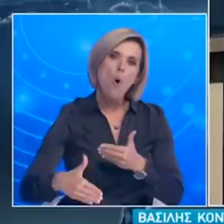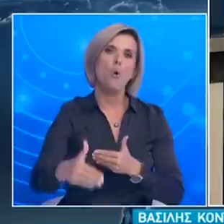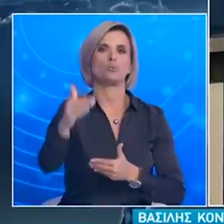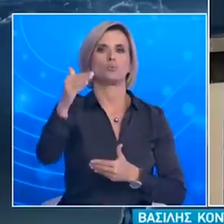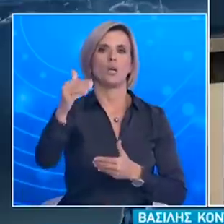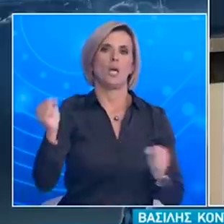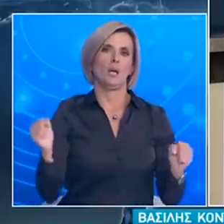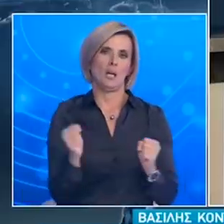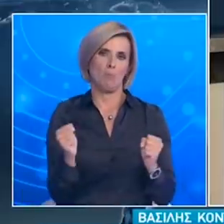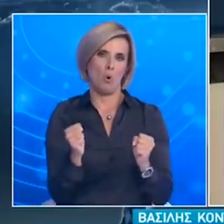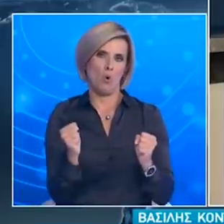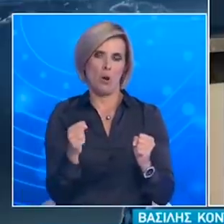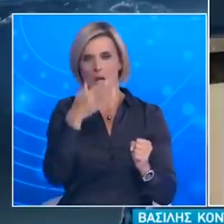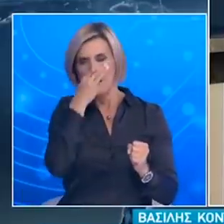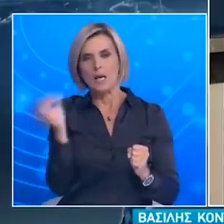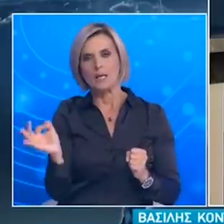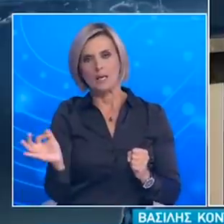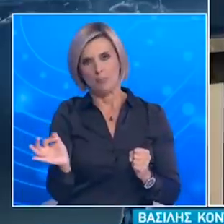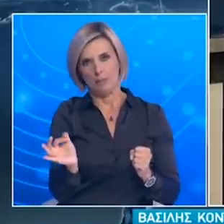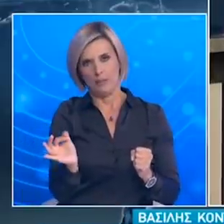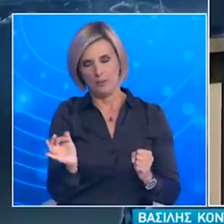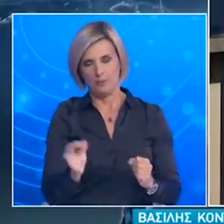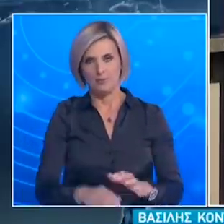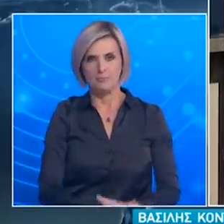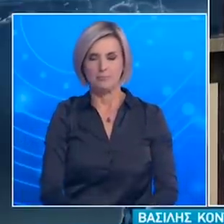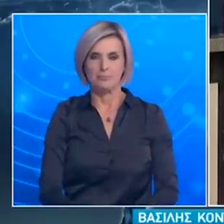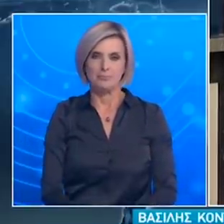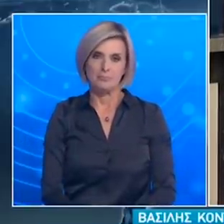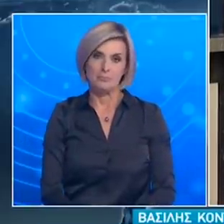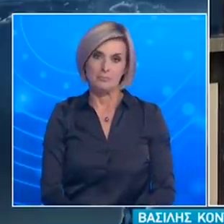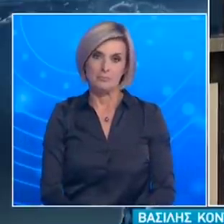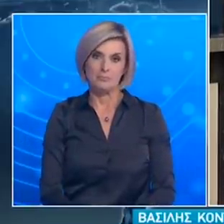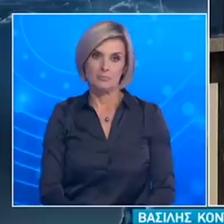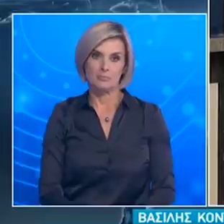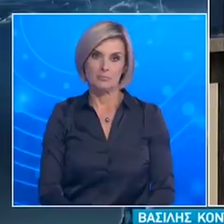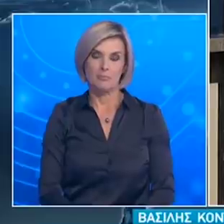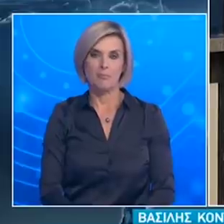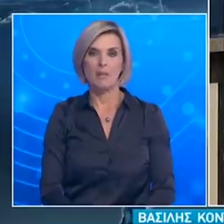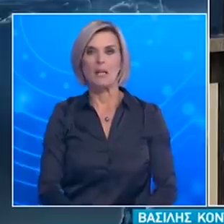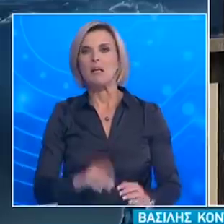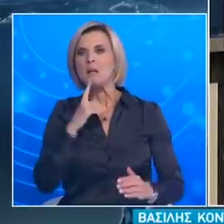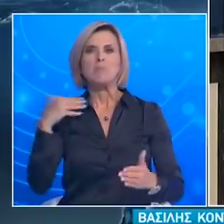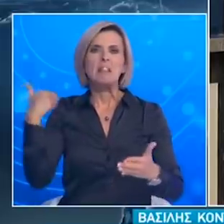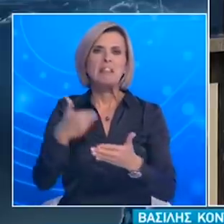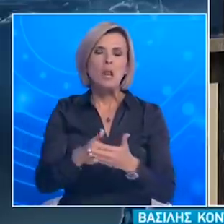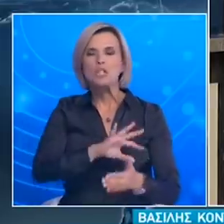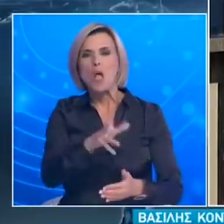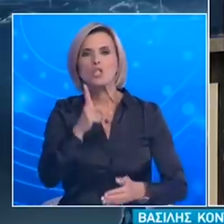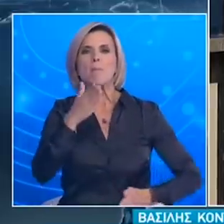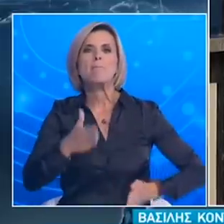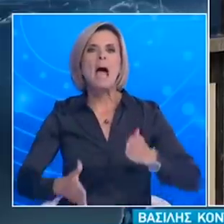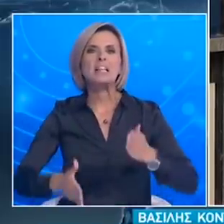γρήπης Που ουσιαστικά τελειώνει Μάρτιο-Απρίλιο στη χώρα μας